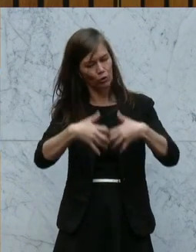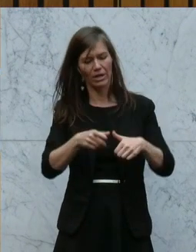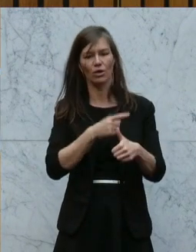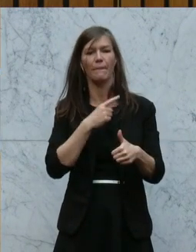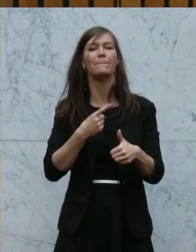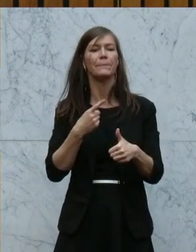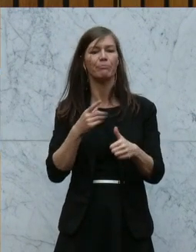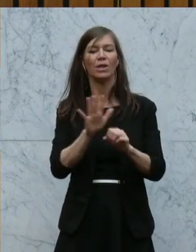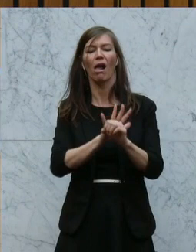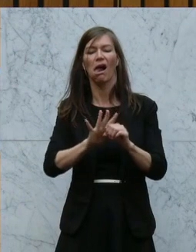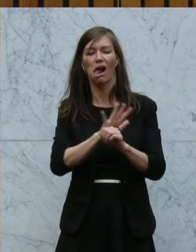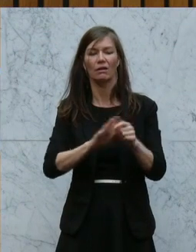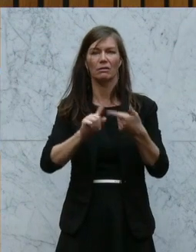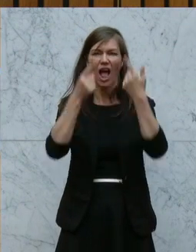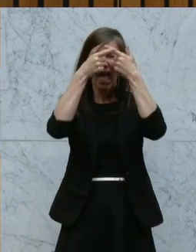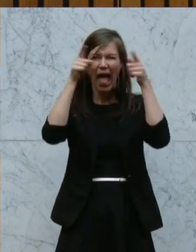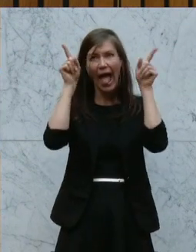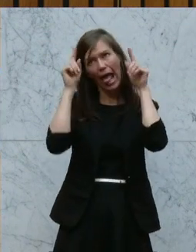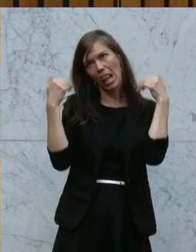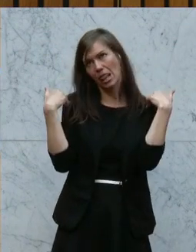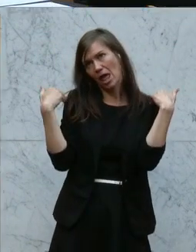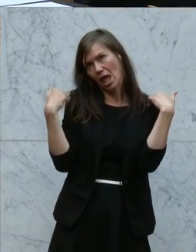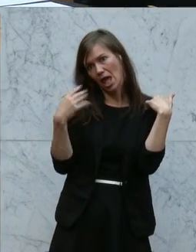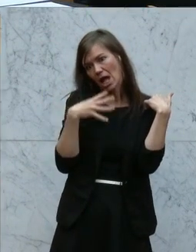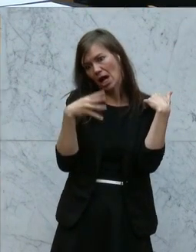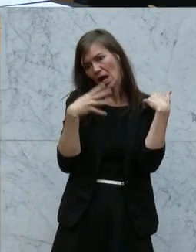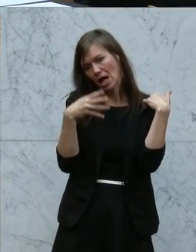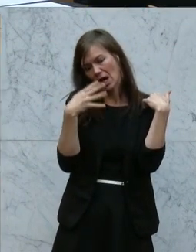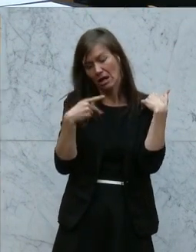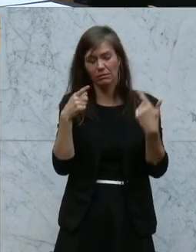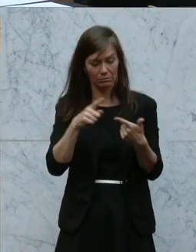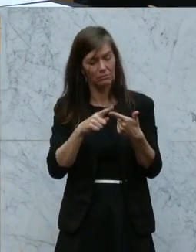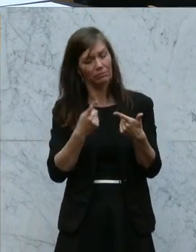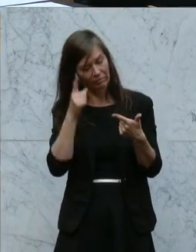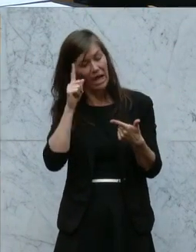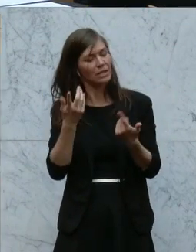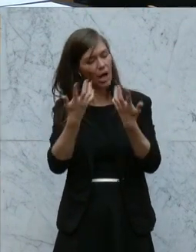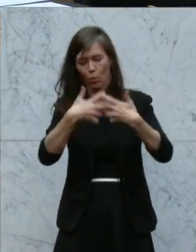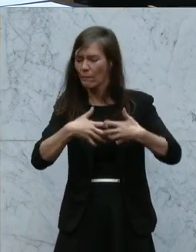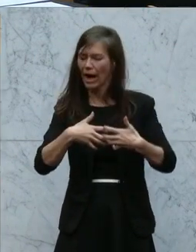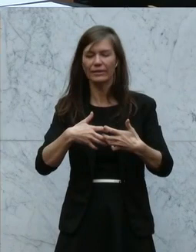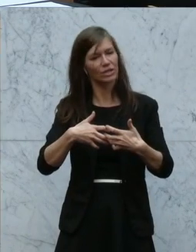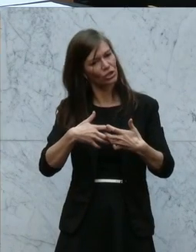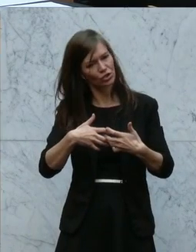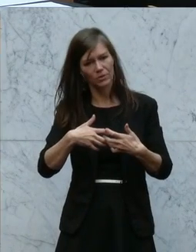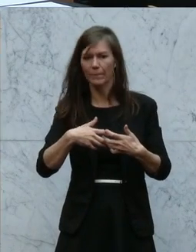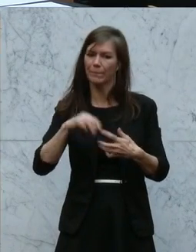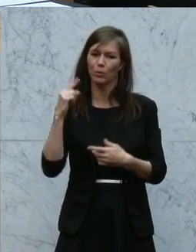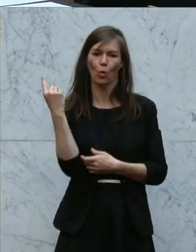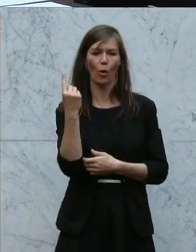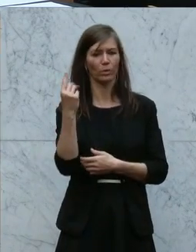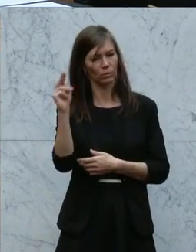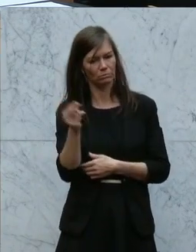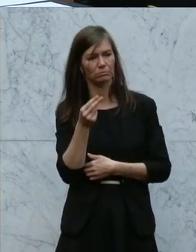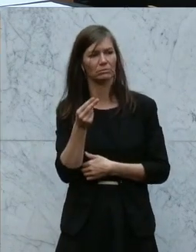Heuchelei, Scheineheiligkeit und so weiter und so fort. Und ich bin insgesamt auch ein Freund einer emotionalen Debatte. Wenn jemand nicht brennt